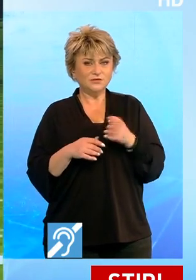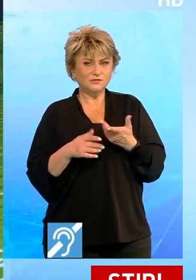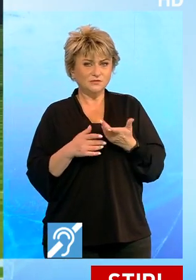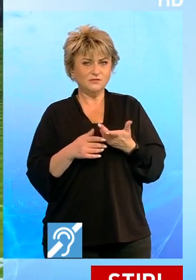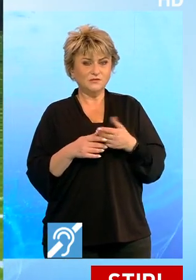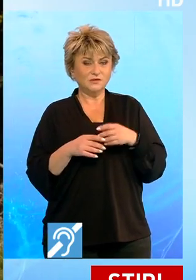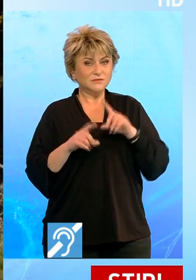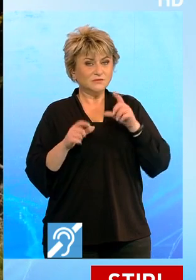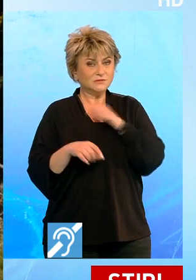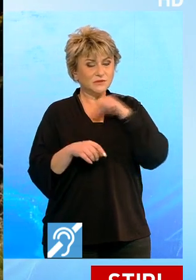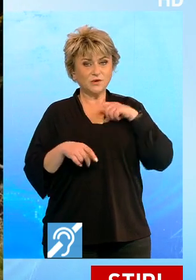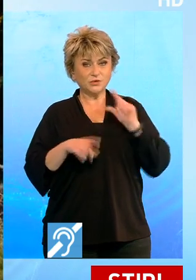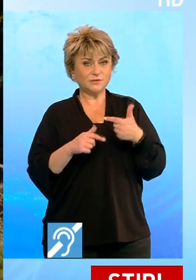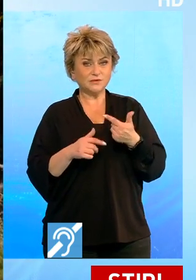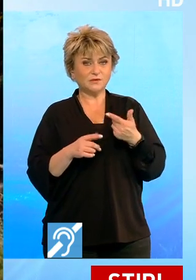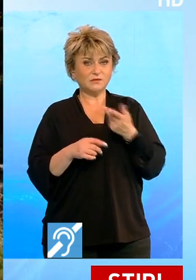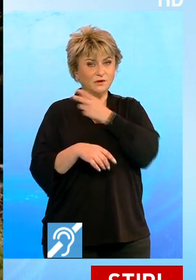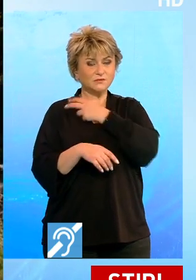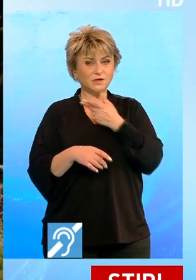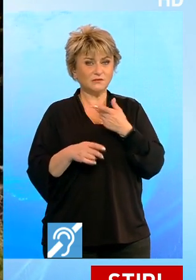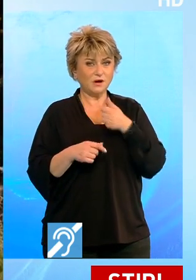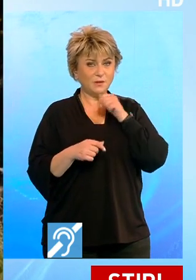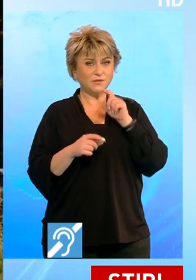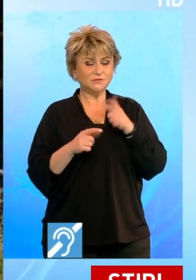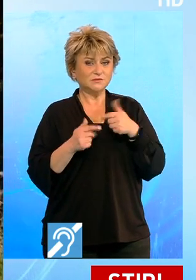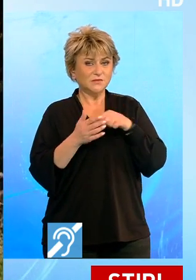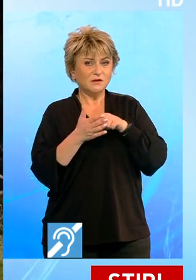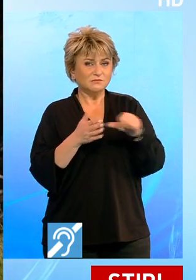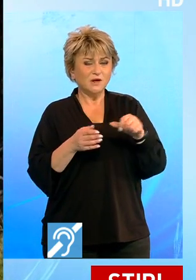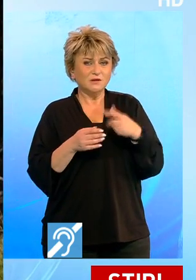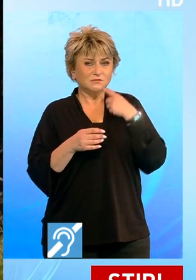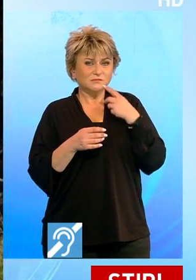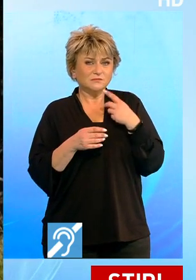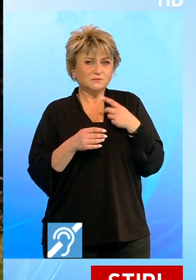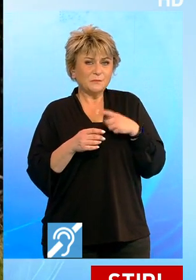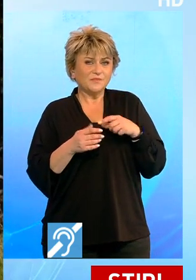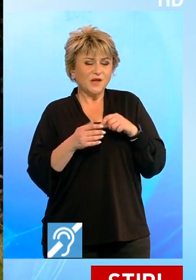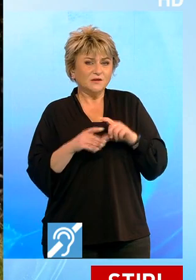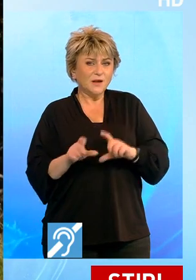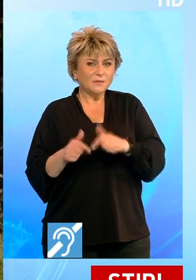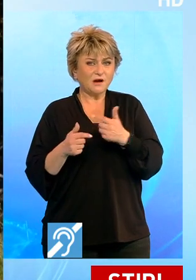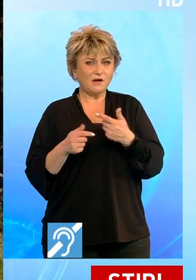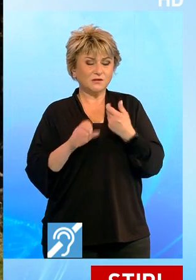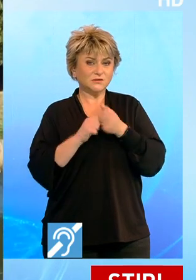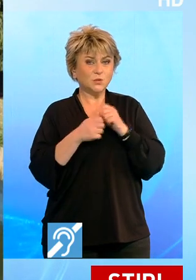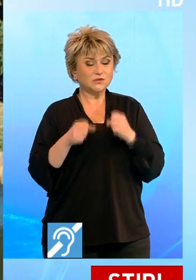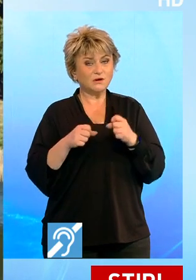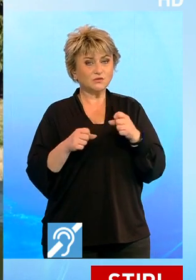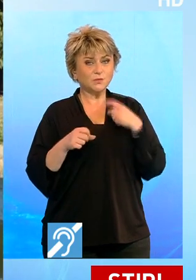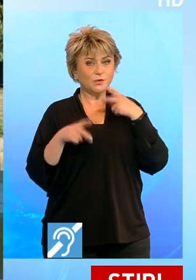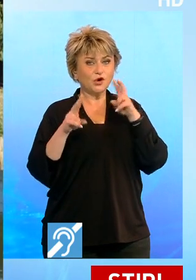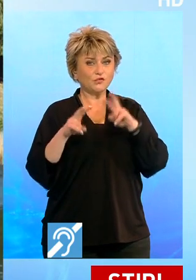posibilitate de a îmbunătăți calitatea apei este eliminarea sau ținerea sub control la populației prezente.